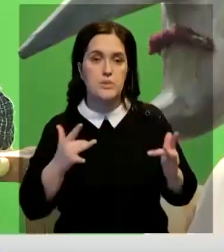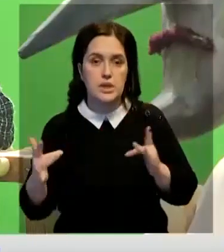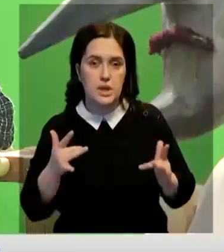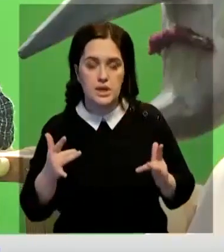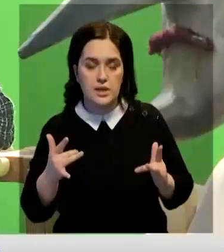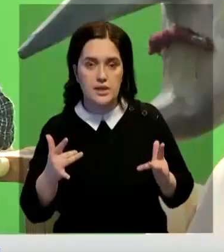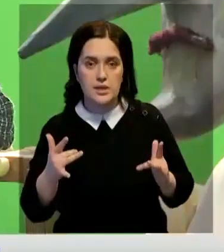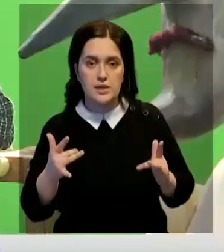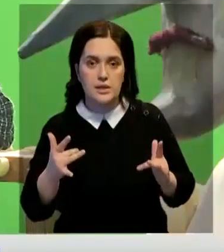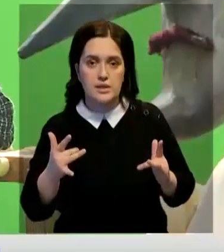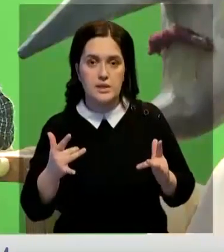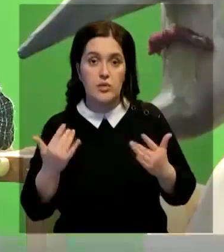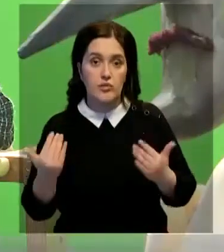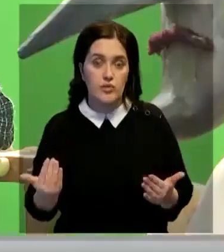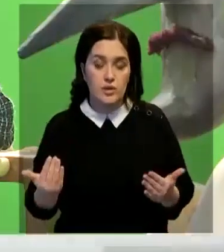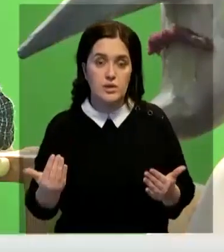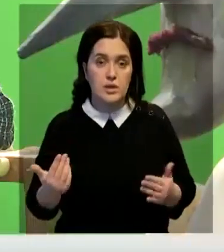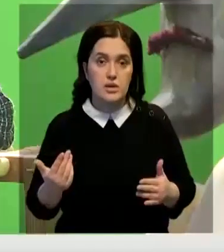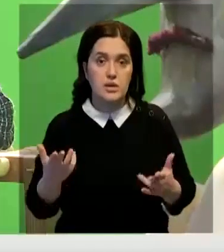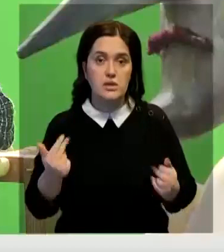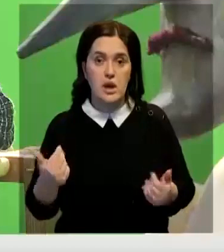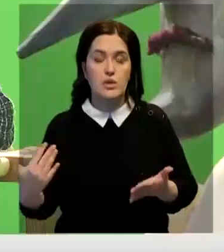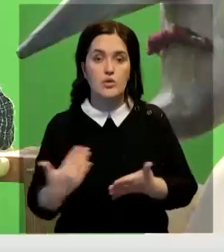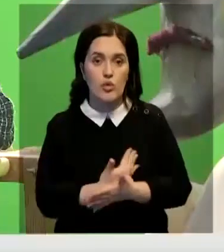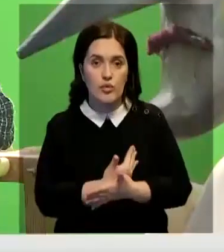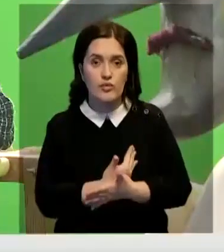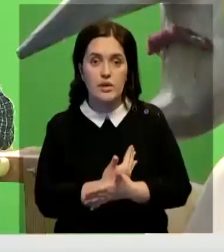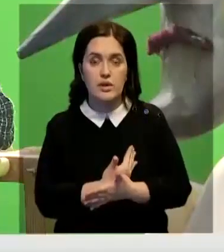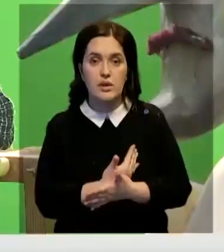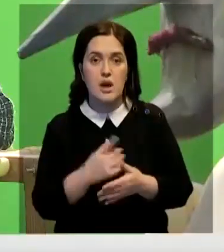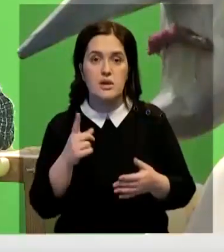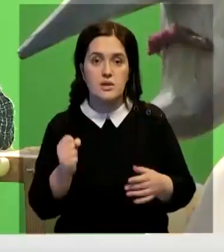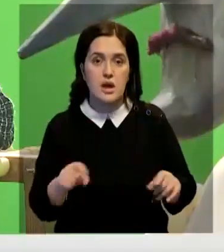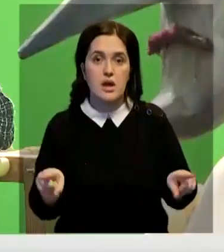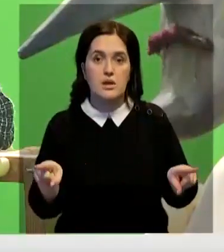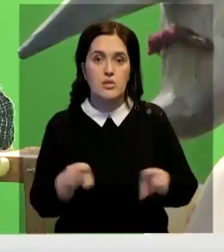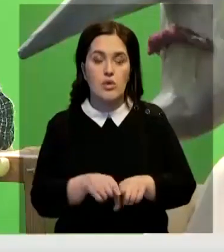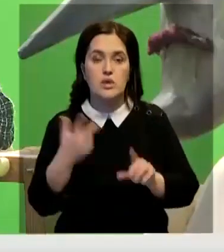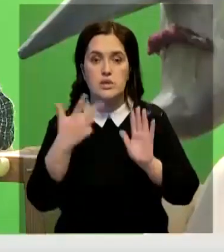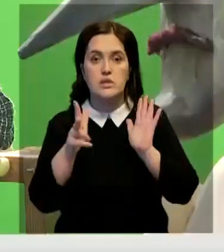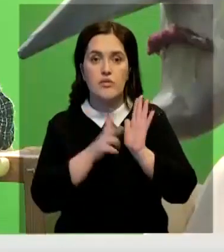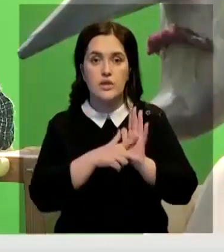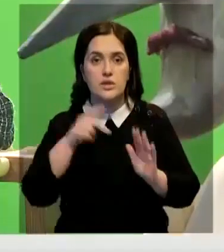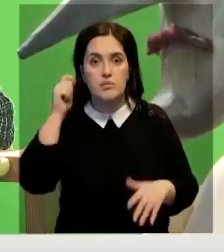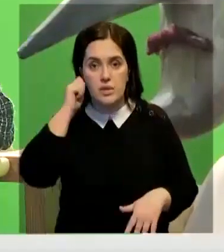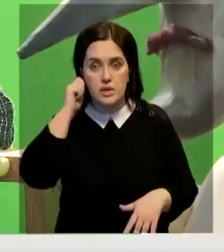ставим. Вот и представьте, да, Вот представьте, это за такой вот уже 38 лет.